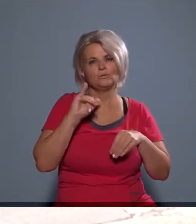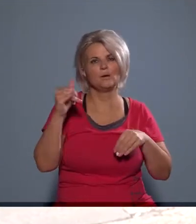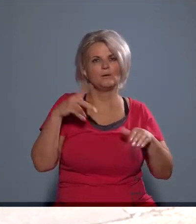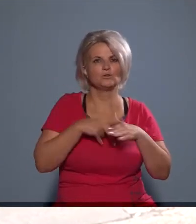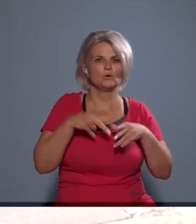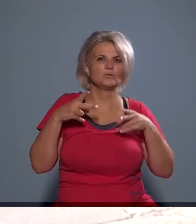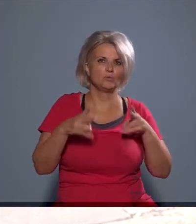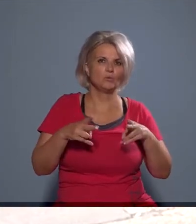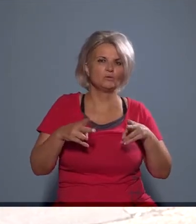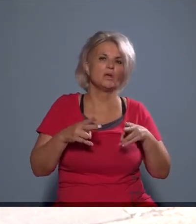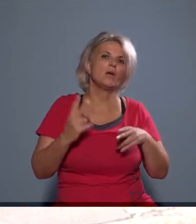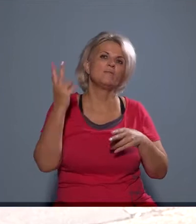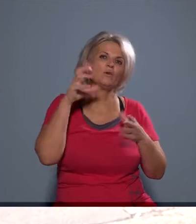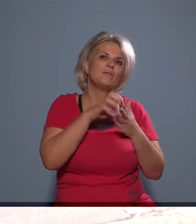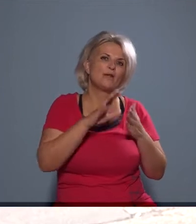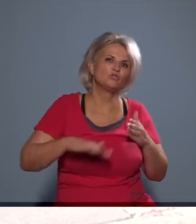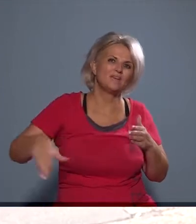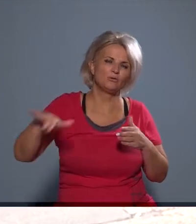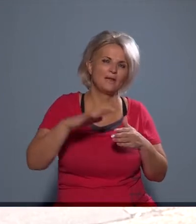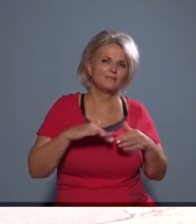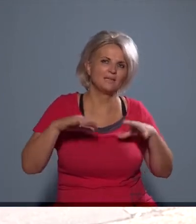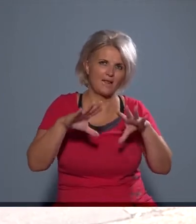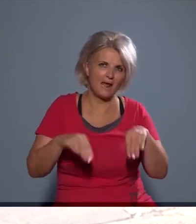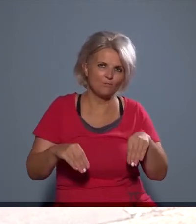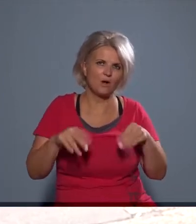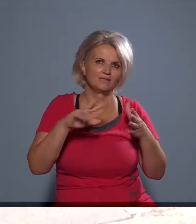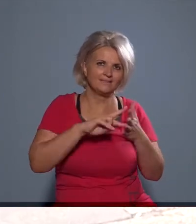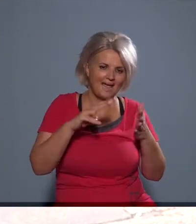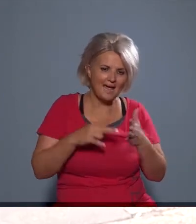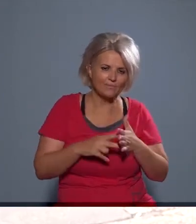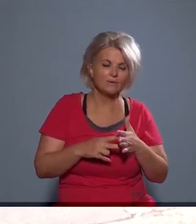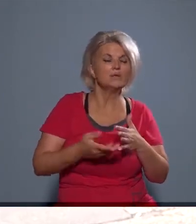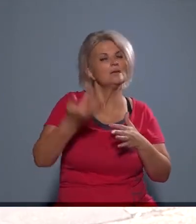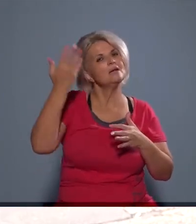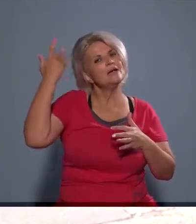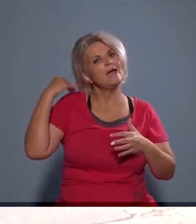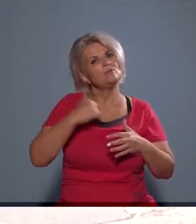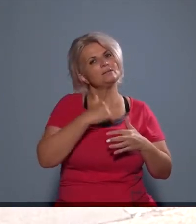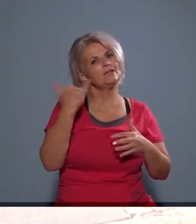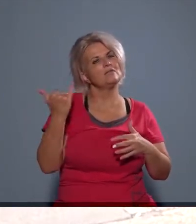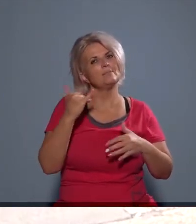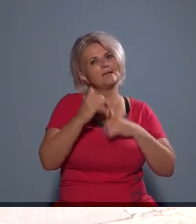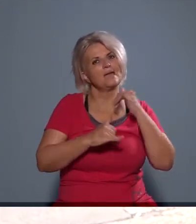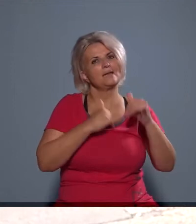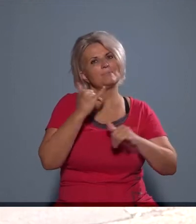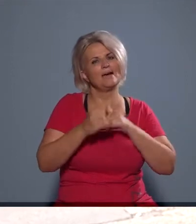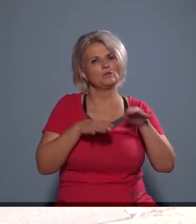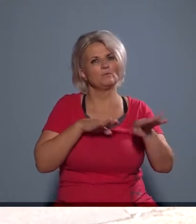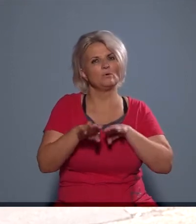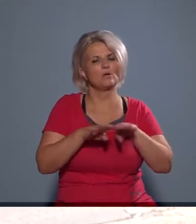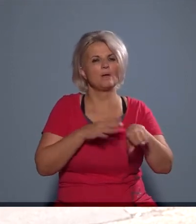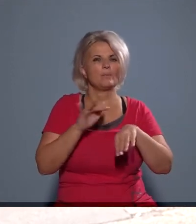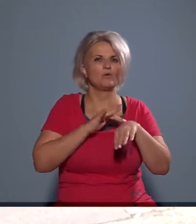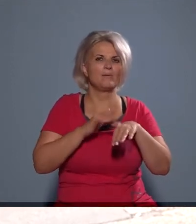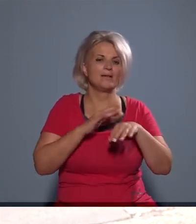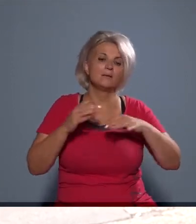Budapest közút jelen pillanatban a főváros területén. Nyilván van egy tendencia az elmúlt években, hogy a kerékpáros forgalmat próbálják